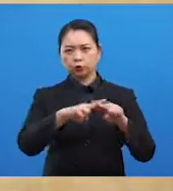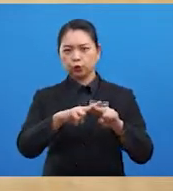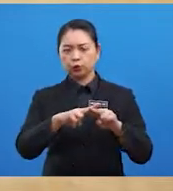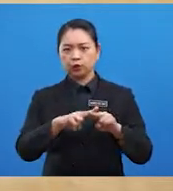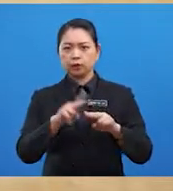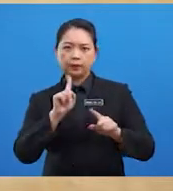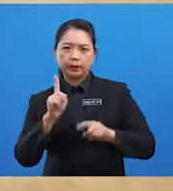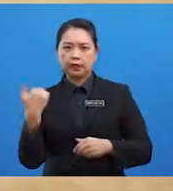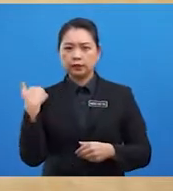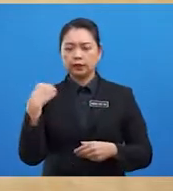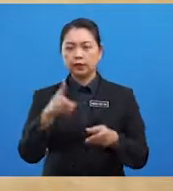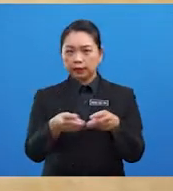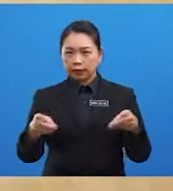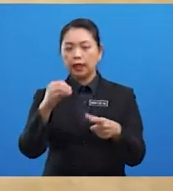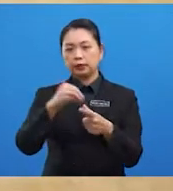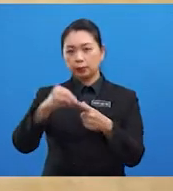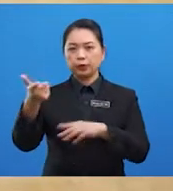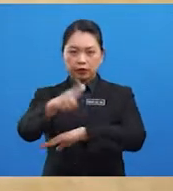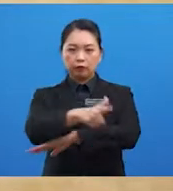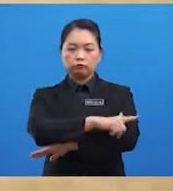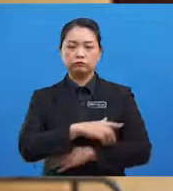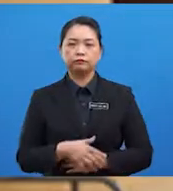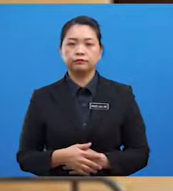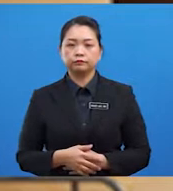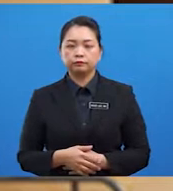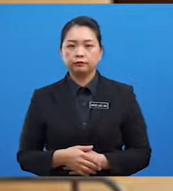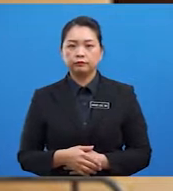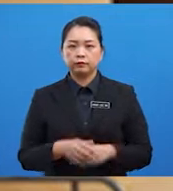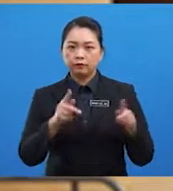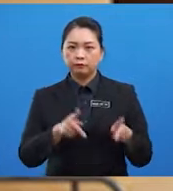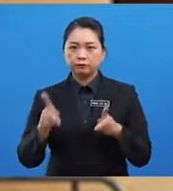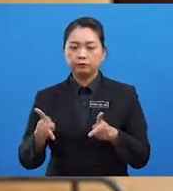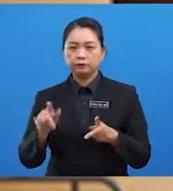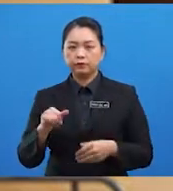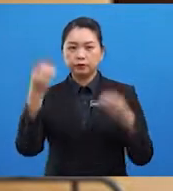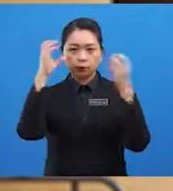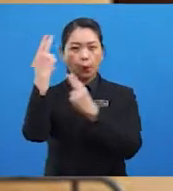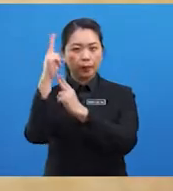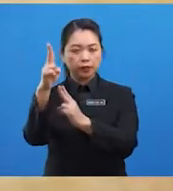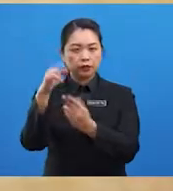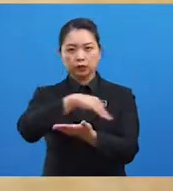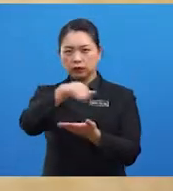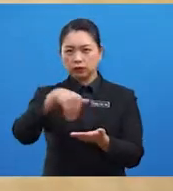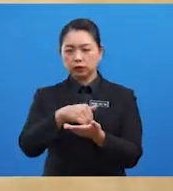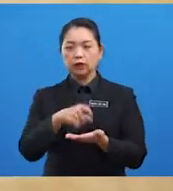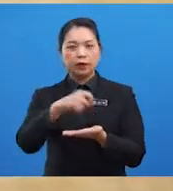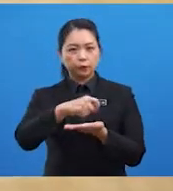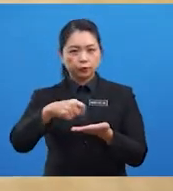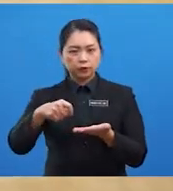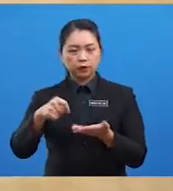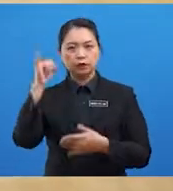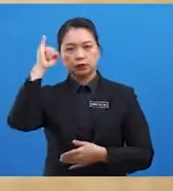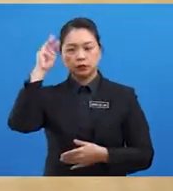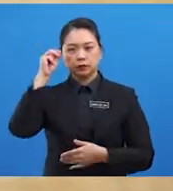di darat ataupun di laut Pelajar-pelajar yang cikgu hormati sekalian penulisan Ibn